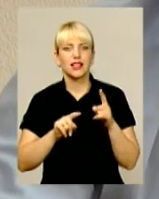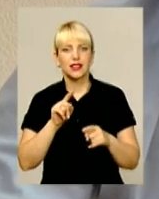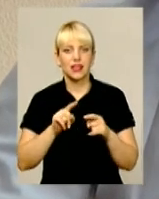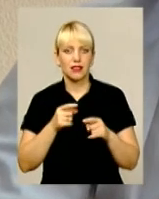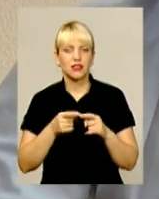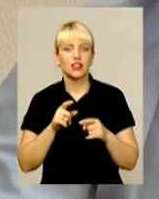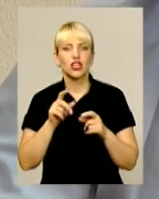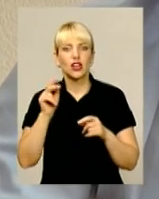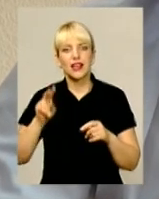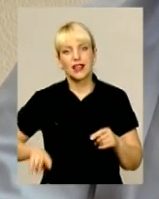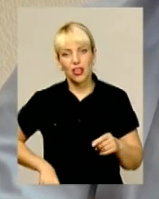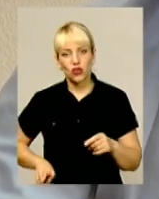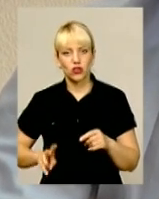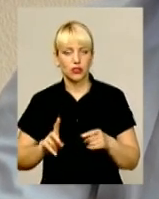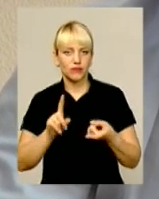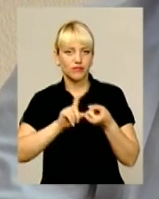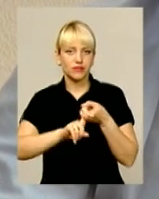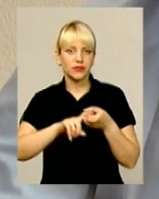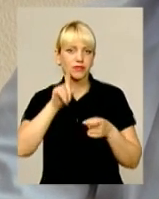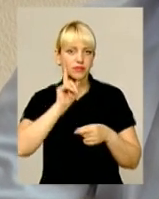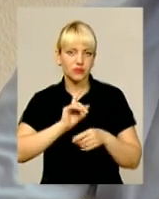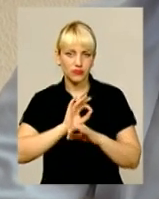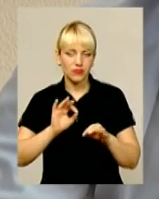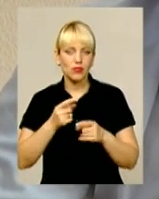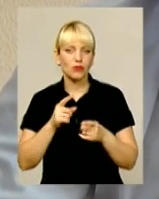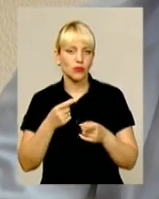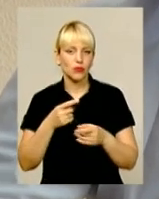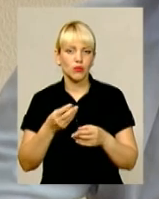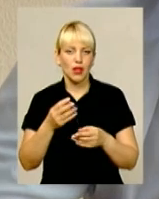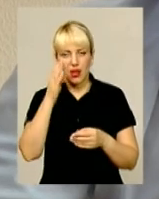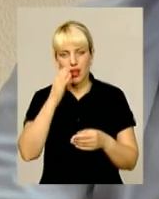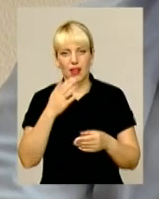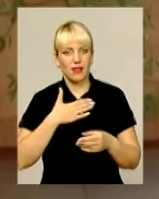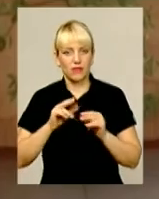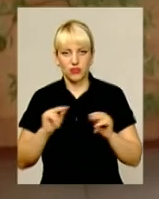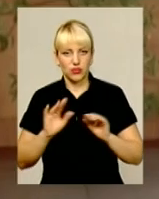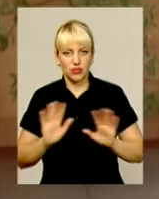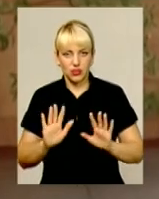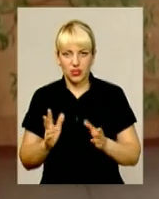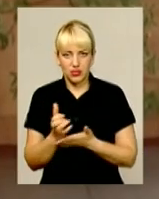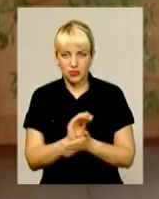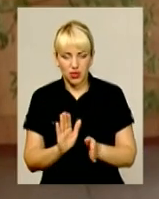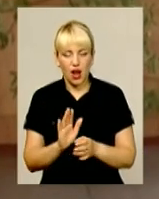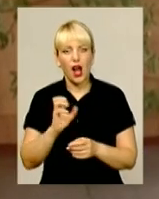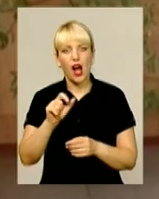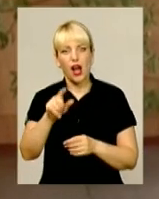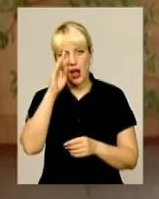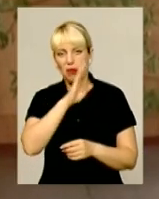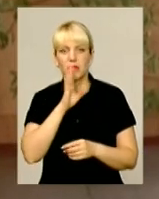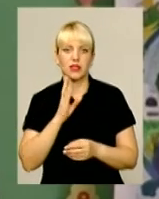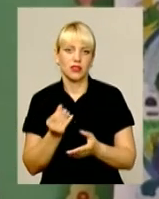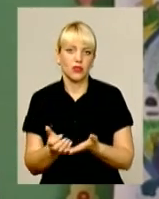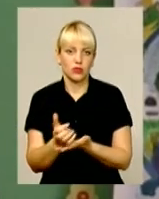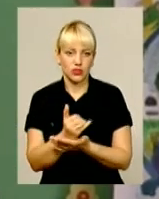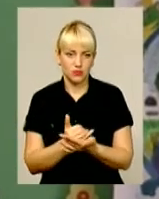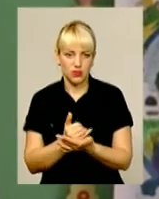для збирання коштів з батьків. Тобто це збирає не вчителька, не директор, а збирають батьківський комітет. Отож, незайвим буде знати, додаткові